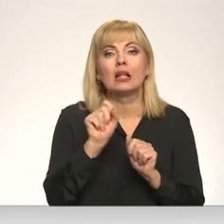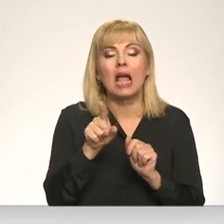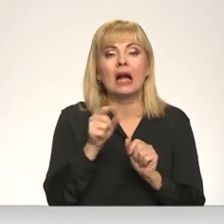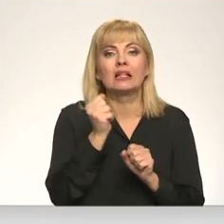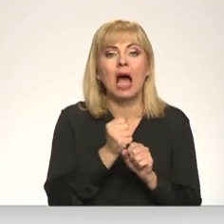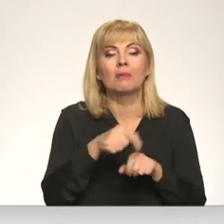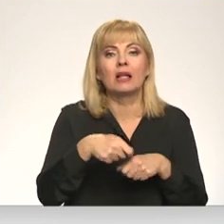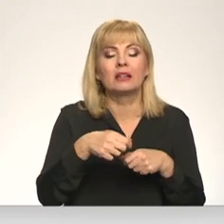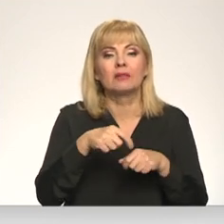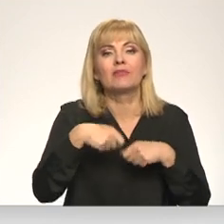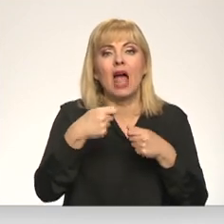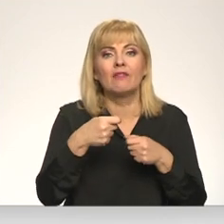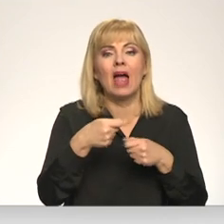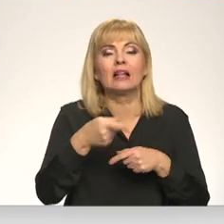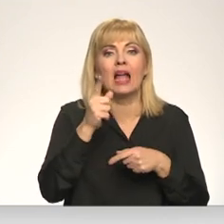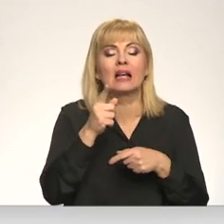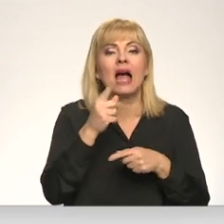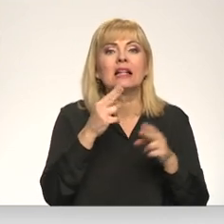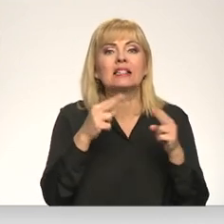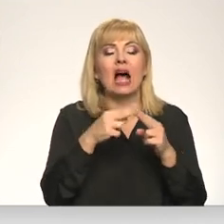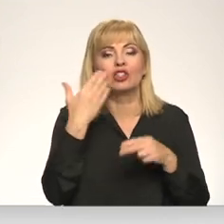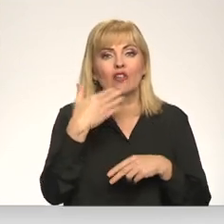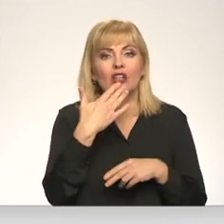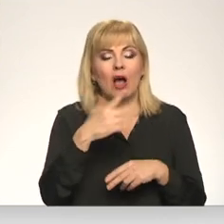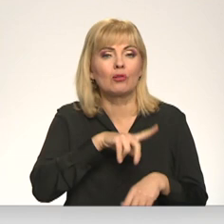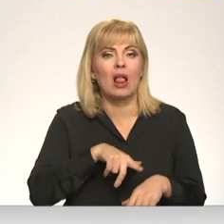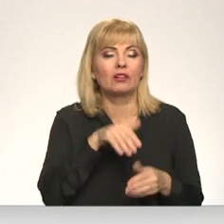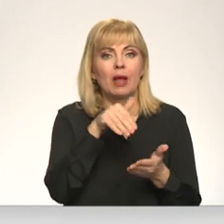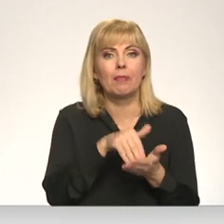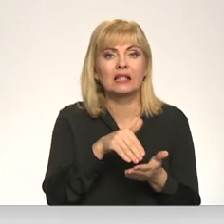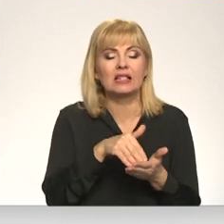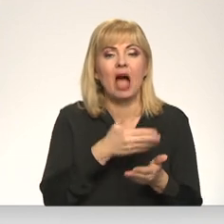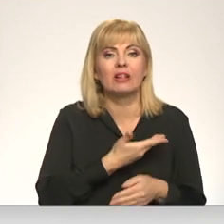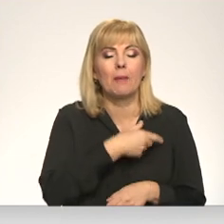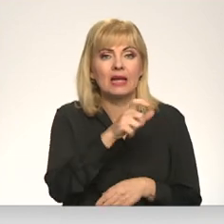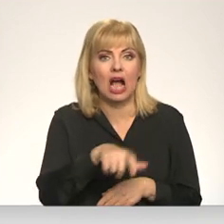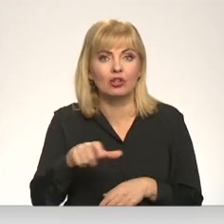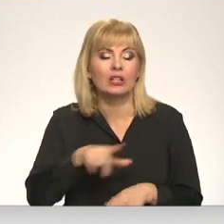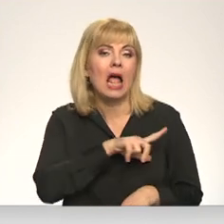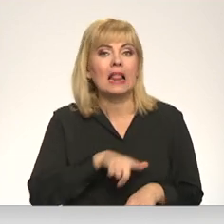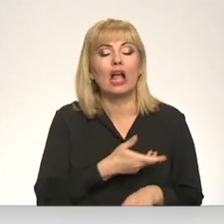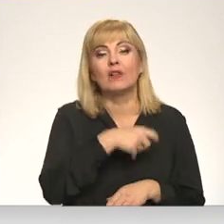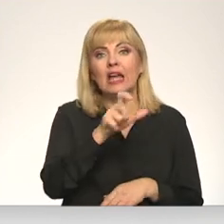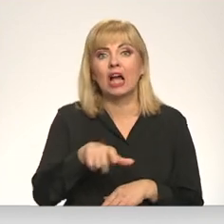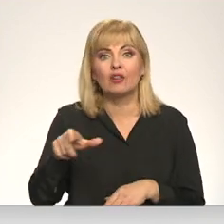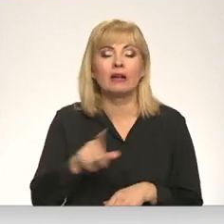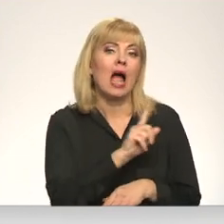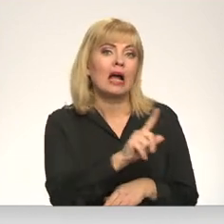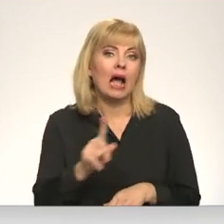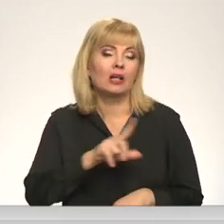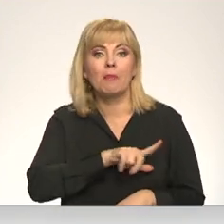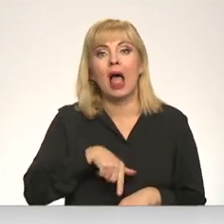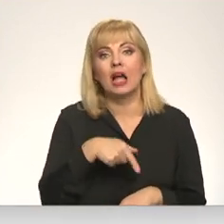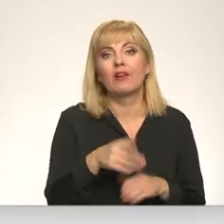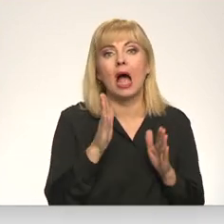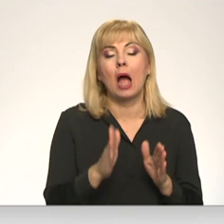tiesības pieprasīt darbiniekam sazināties svešu lodā ar Latvijas pastāvīgajiem iedzīvotājiem. Latvijas iedzīvotājumi, vienam Latvijā